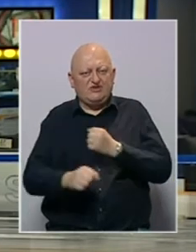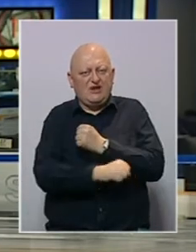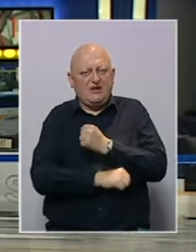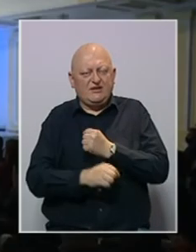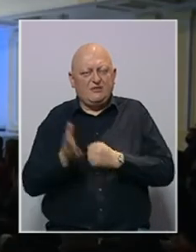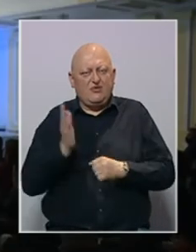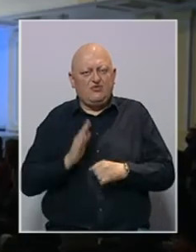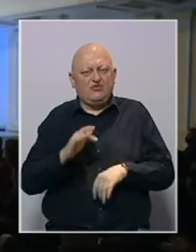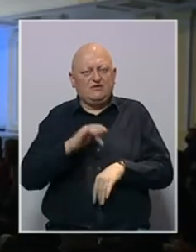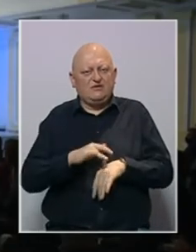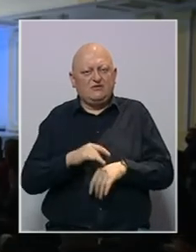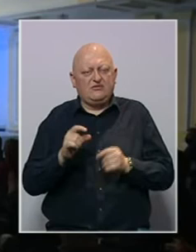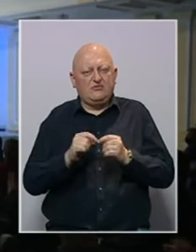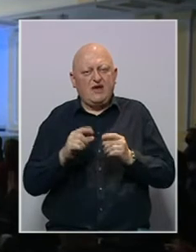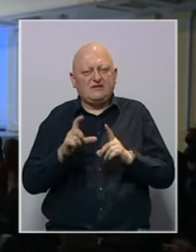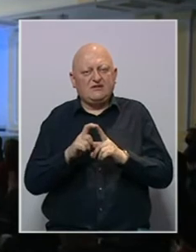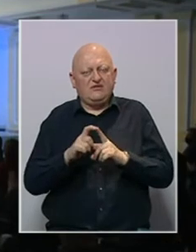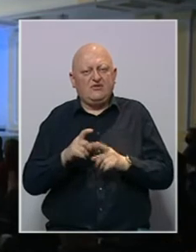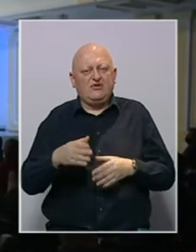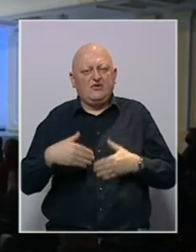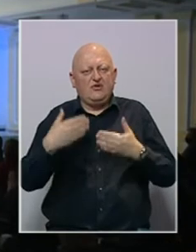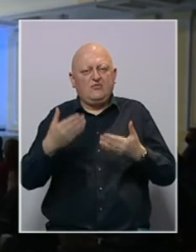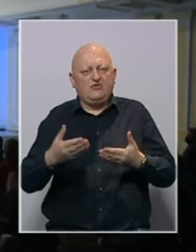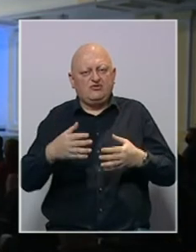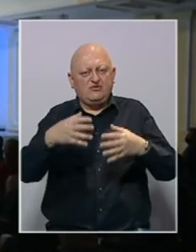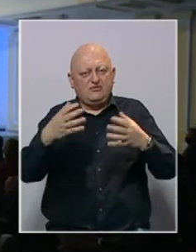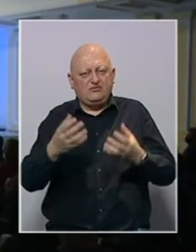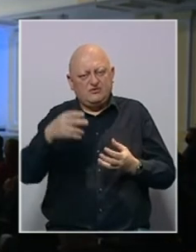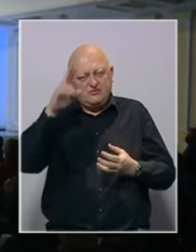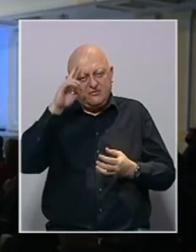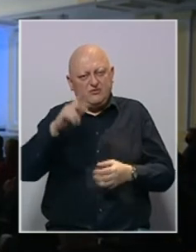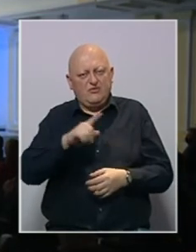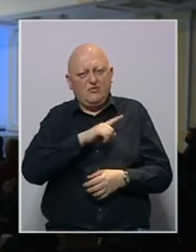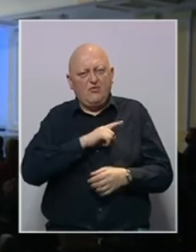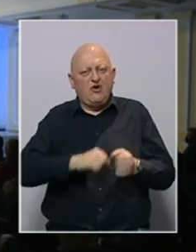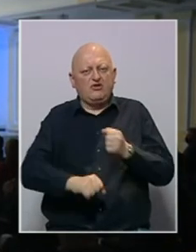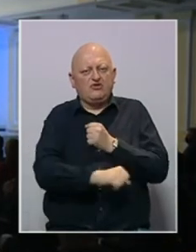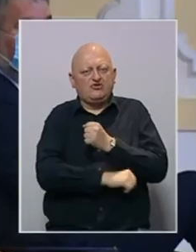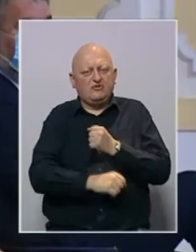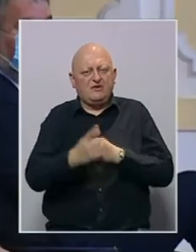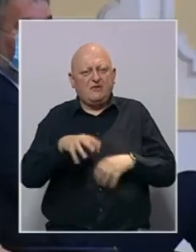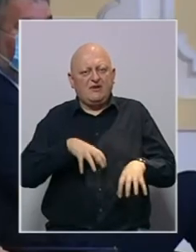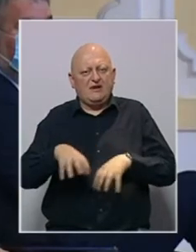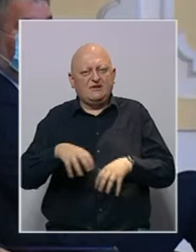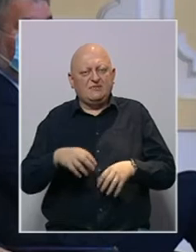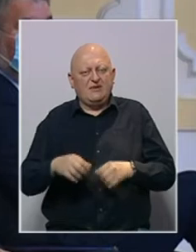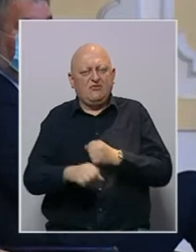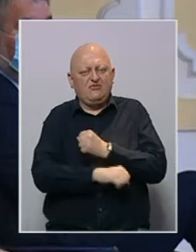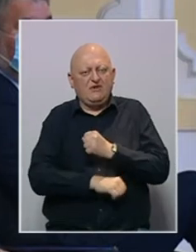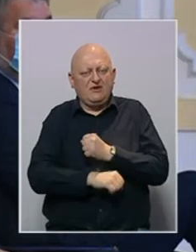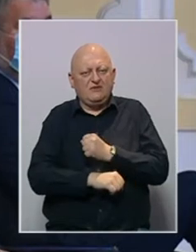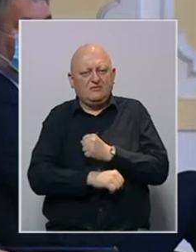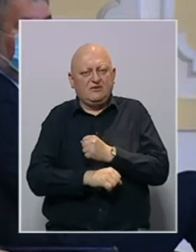svečana akademija u kulturnom centru Banski dvor, a položeni su i vjenci na spomen ploči poginulim studentima i djelatnicima